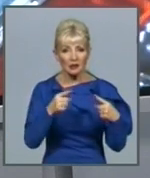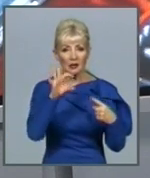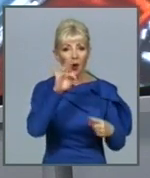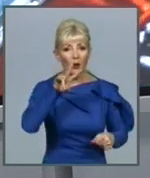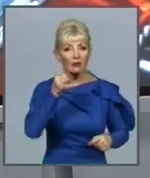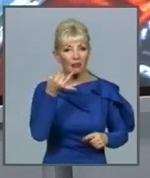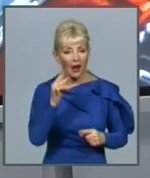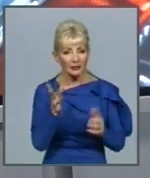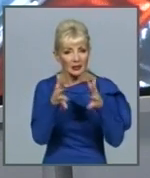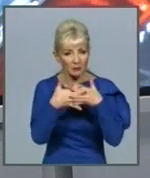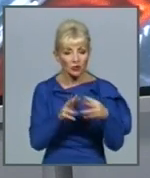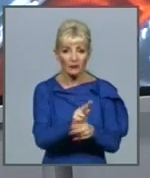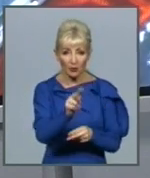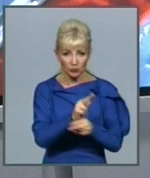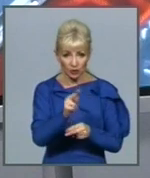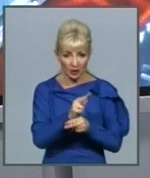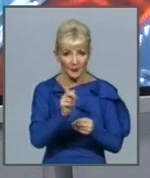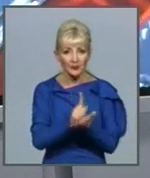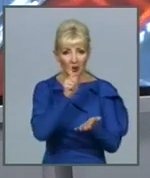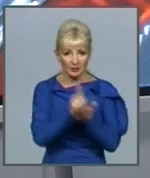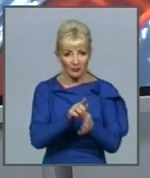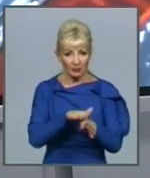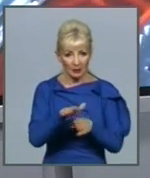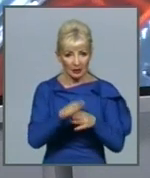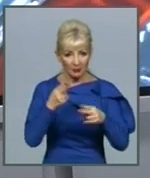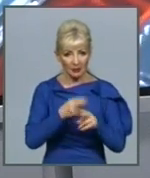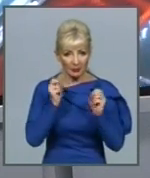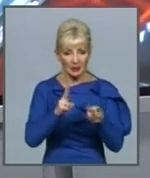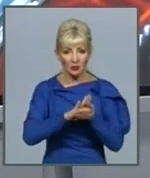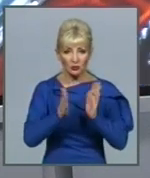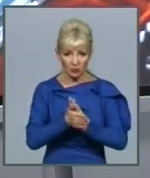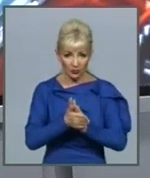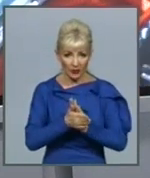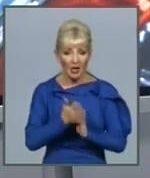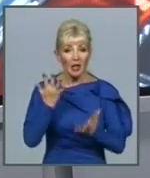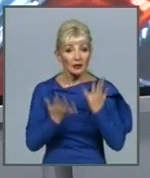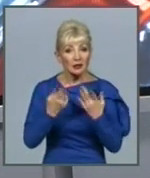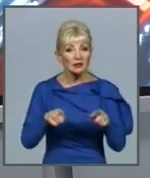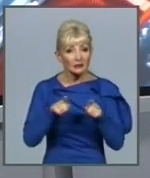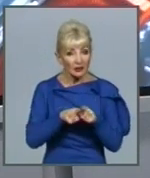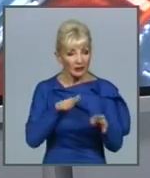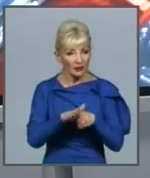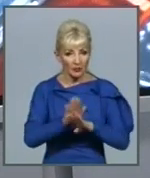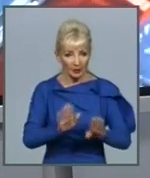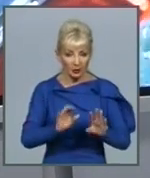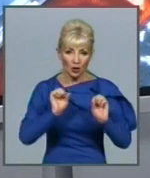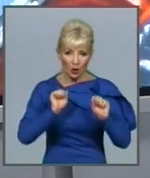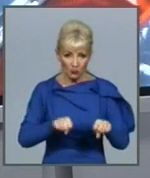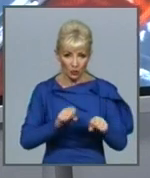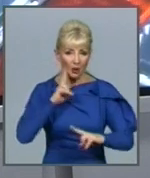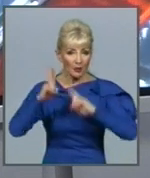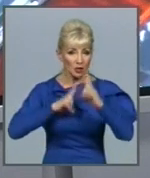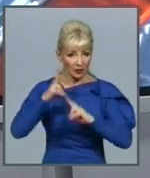навчання з обов'язковим дотриманням безпечних умов. До речі, якщо такі не виконуються, то можна поскаржитися. Для цього